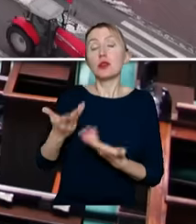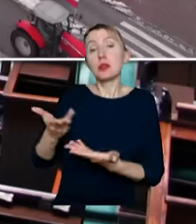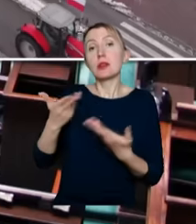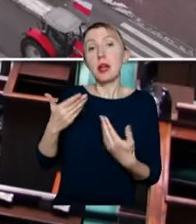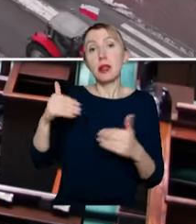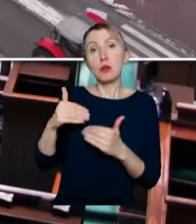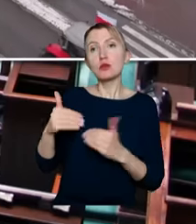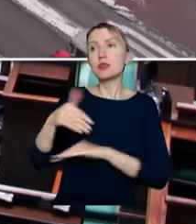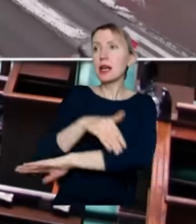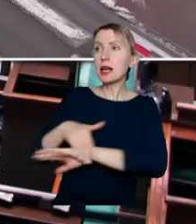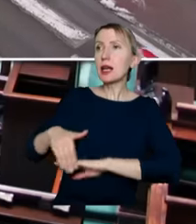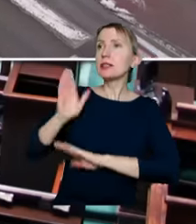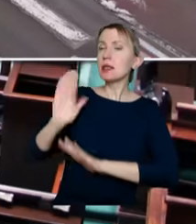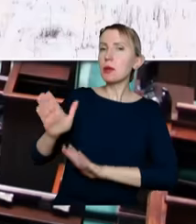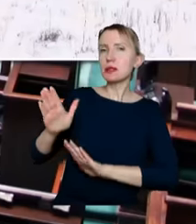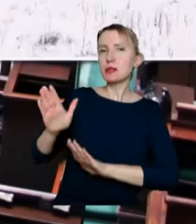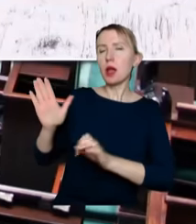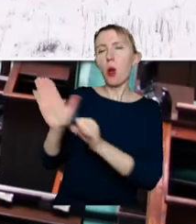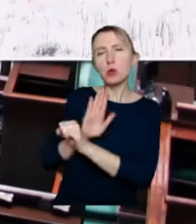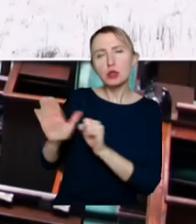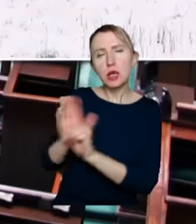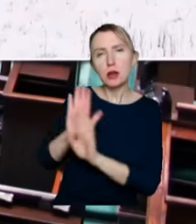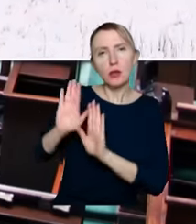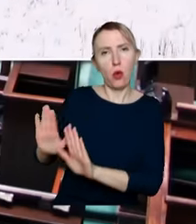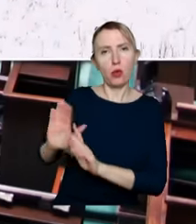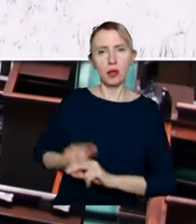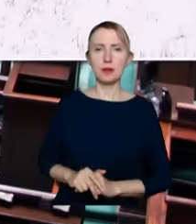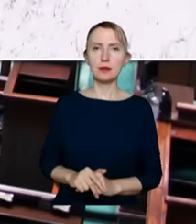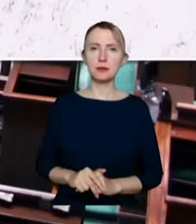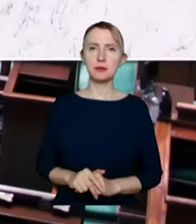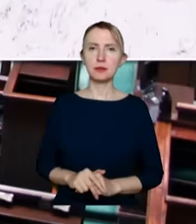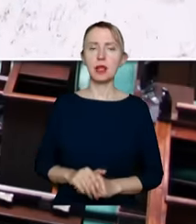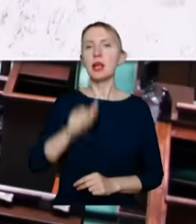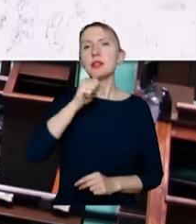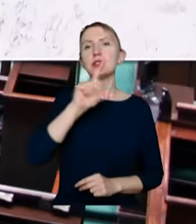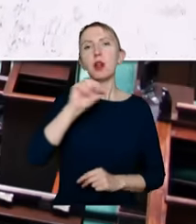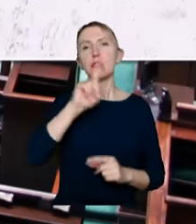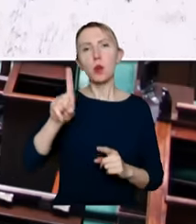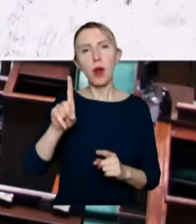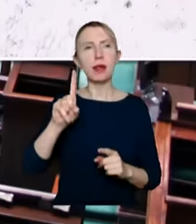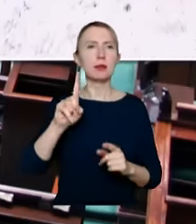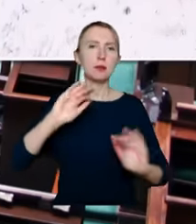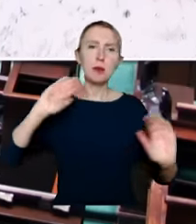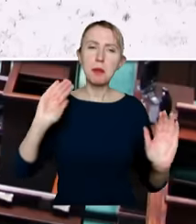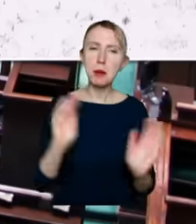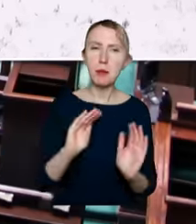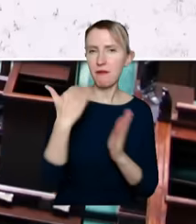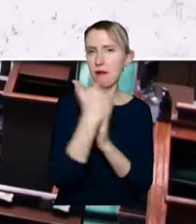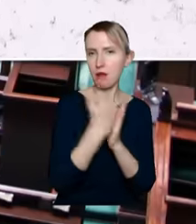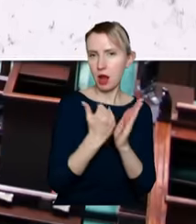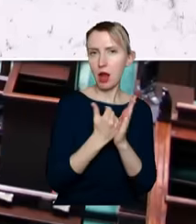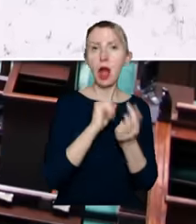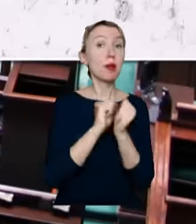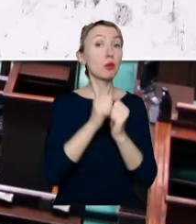będzie w jakiś sposób uszczelniona, że redukcja zielonego ładu albo w ogóle będzie zmiana